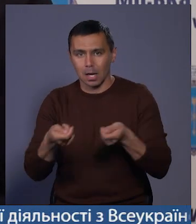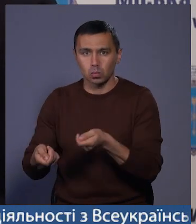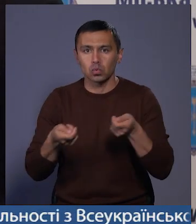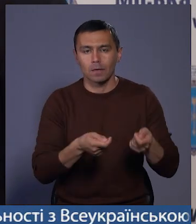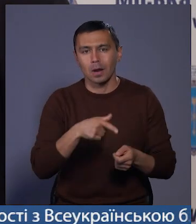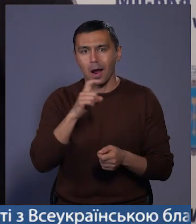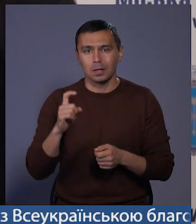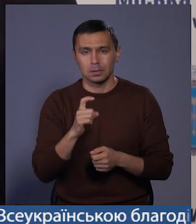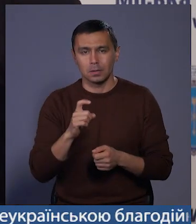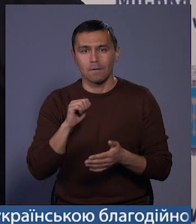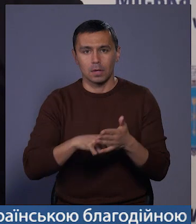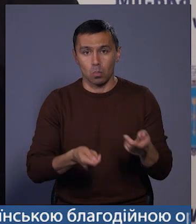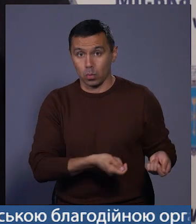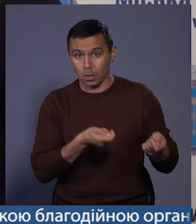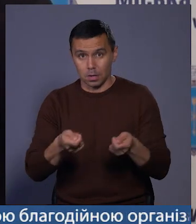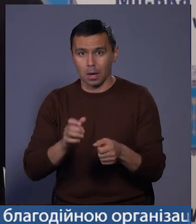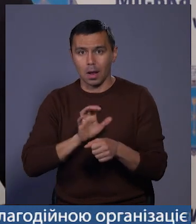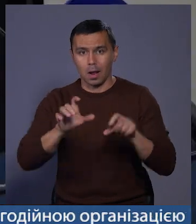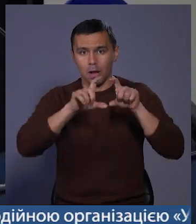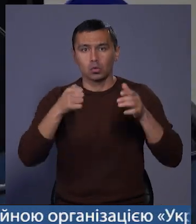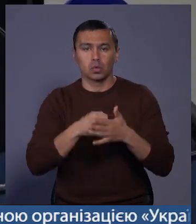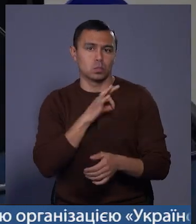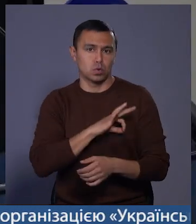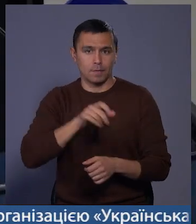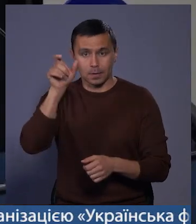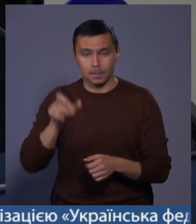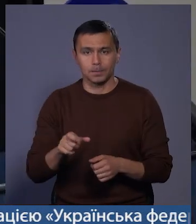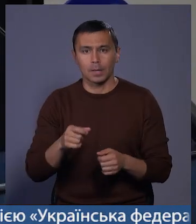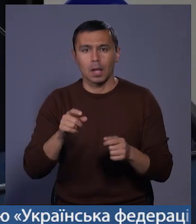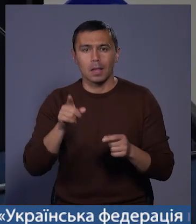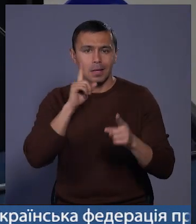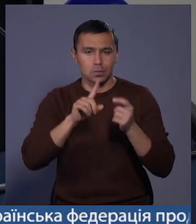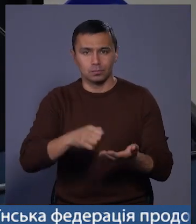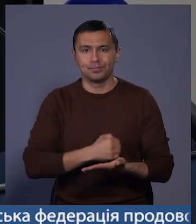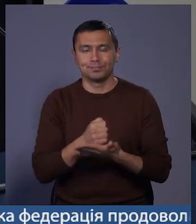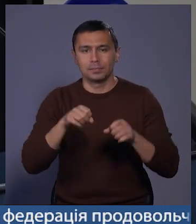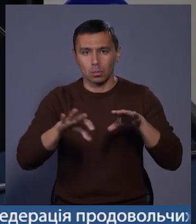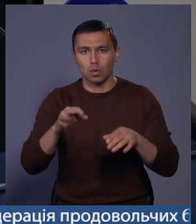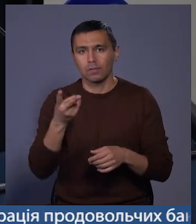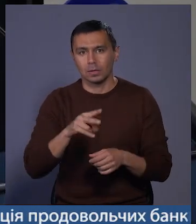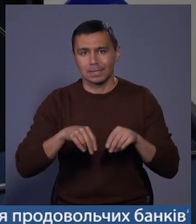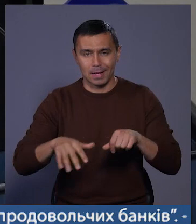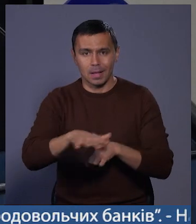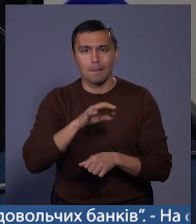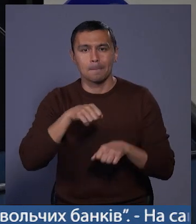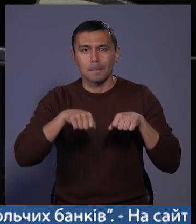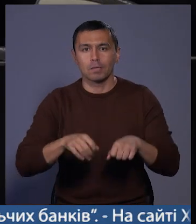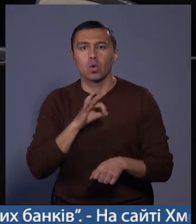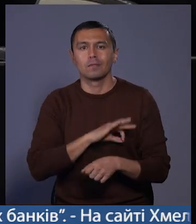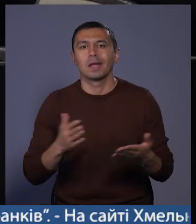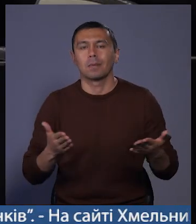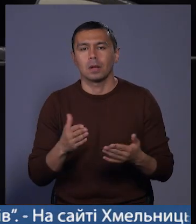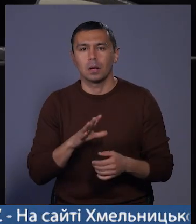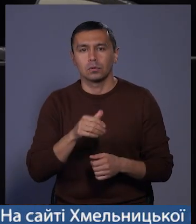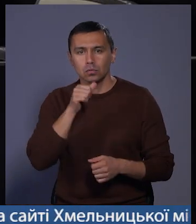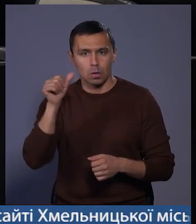газу від постачальника до споживача. На сесії ухвалили рішення щодо двох земельних ділянок, права на користування якими то як